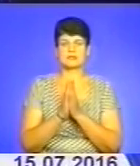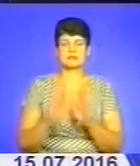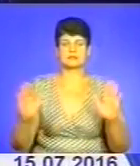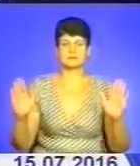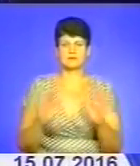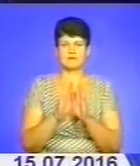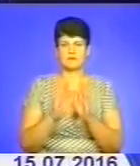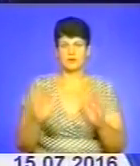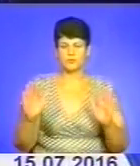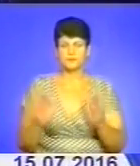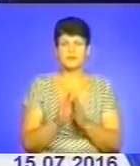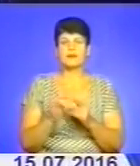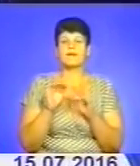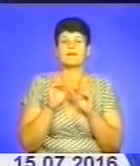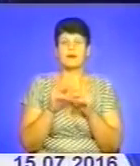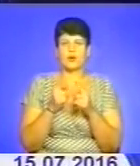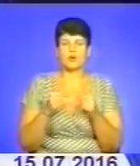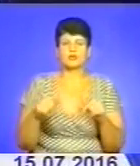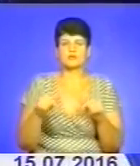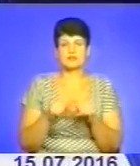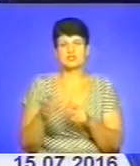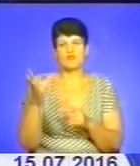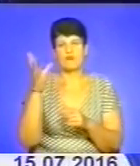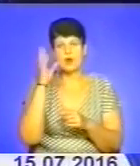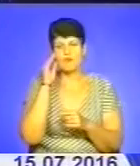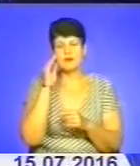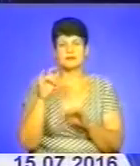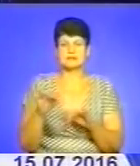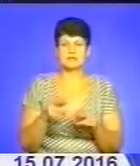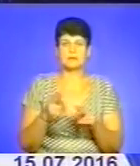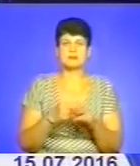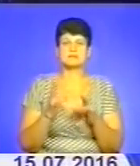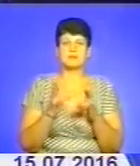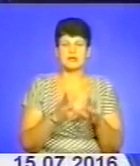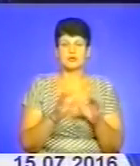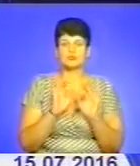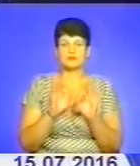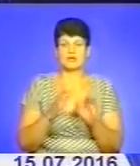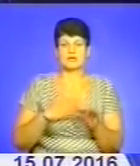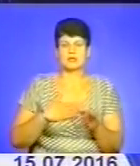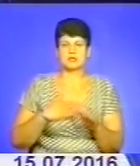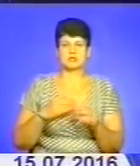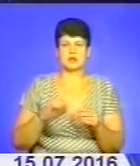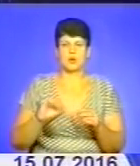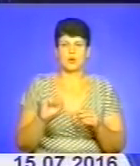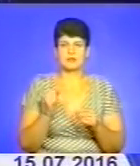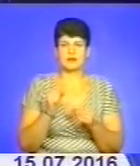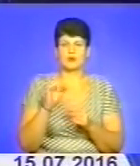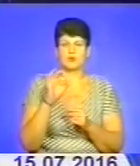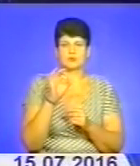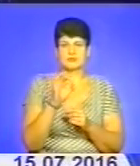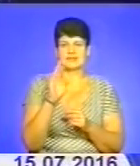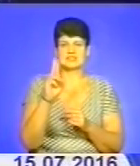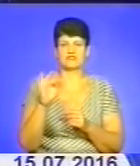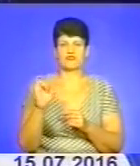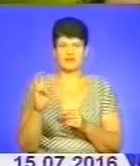пісень. Як організували пішу ходу чи врахували заходи безпеки, телефоном розповідає наша колега Оксана Цвик, яка також іде у